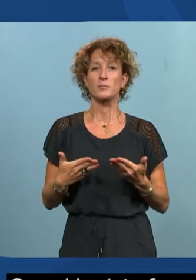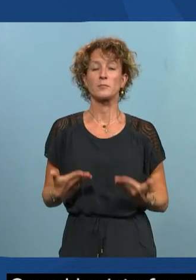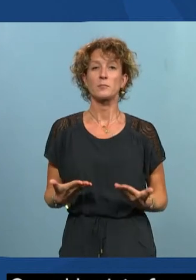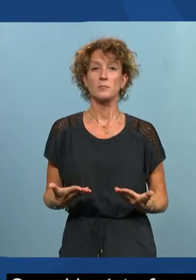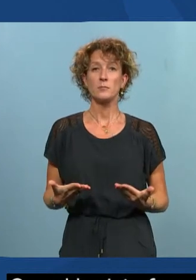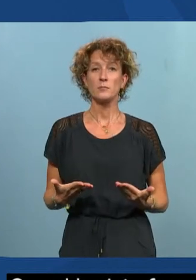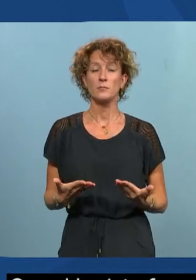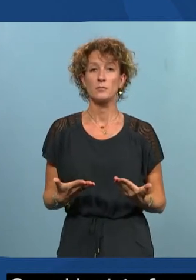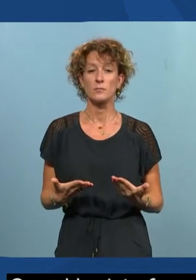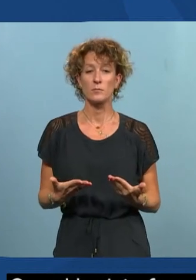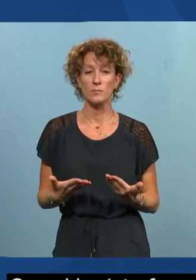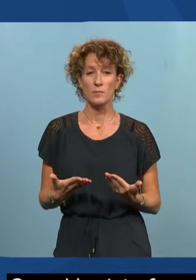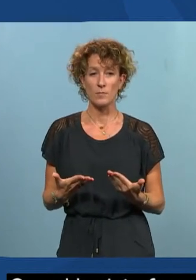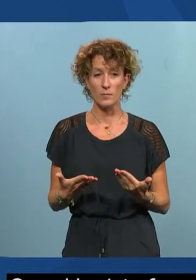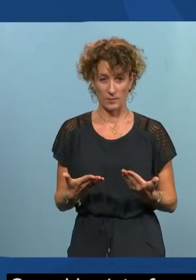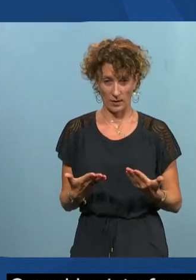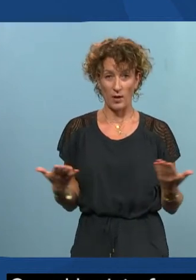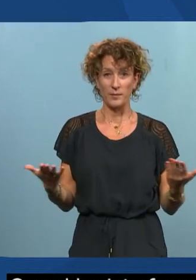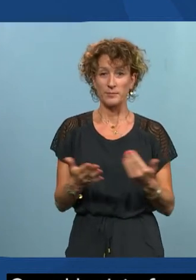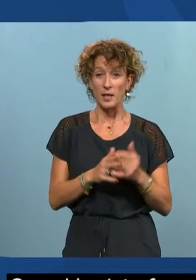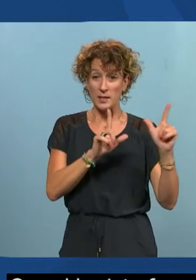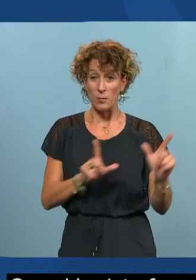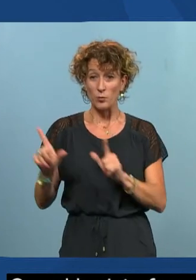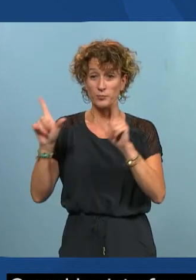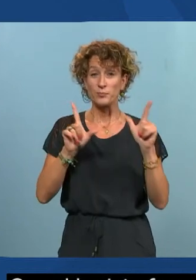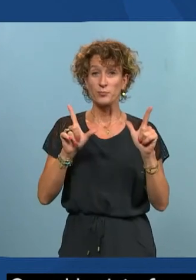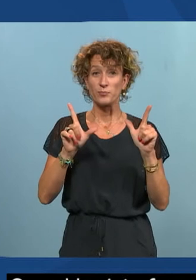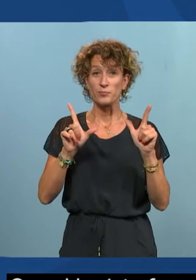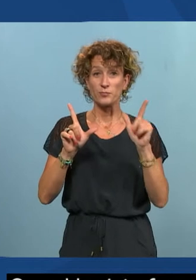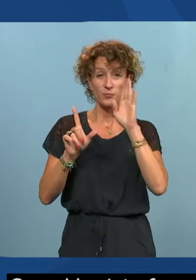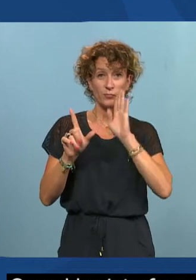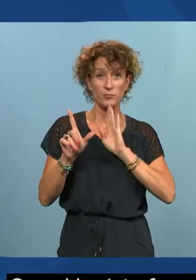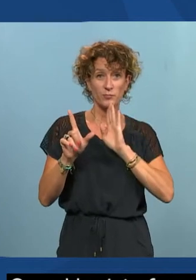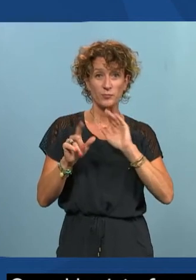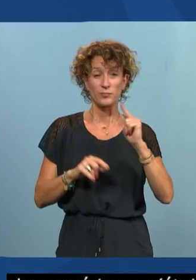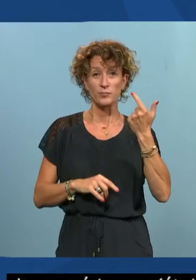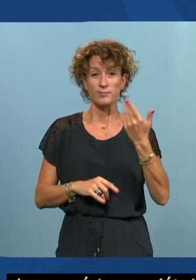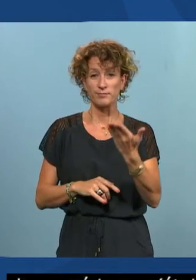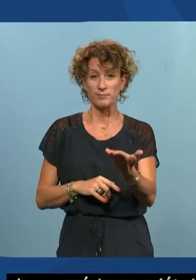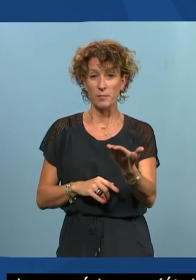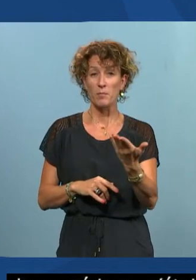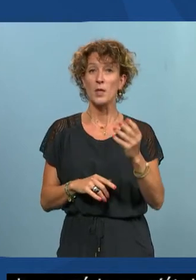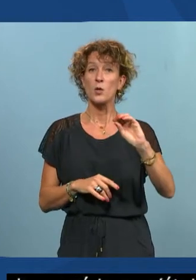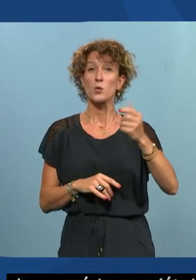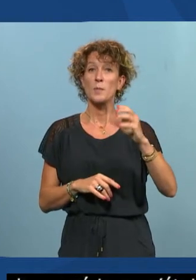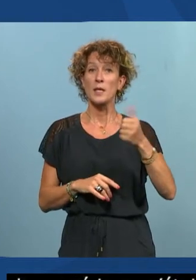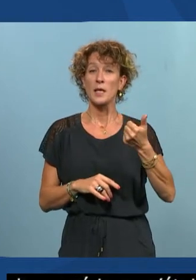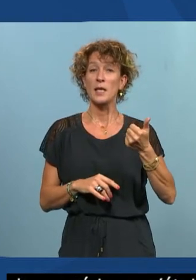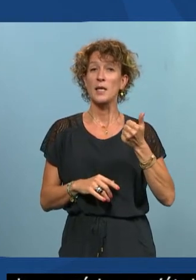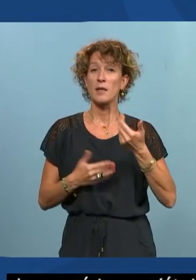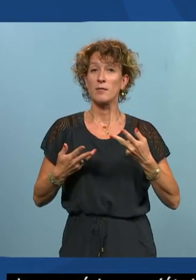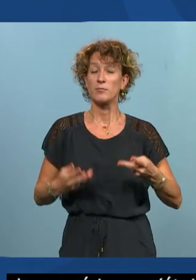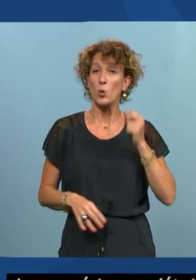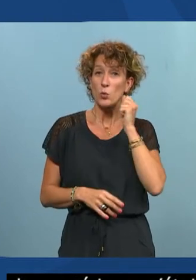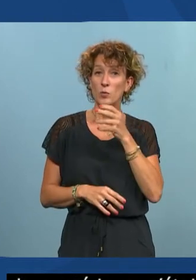la diapo suivante c'est le numérique au quotidien